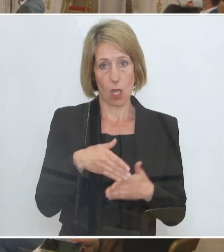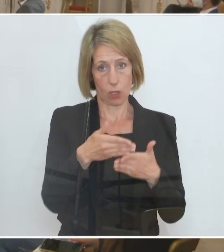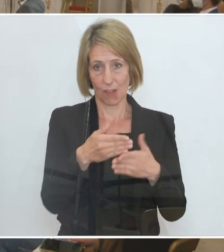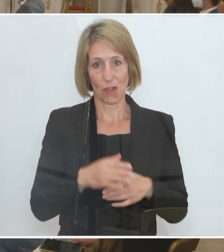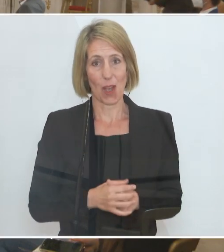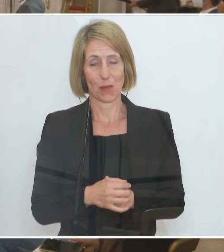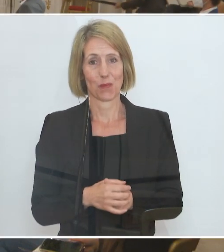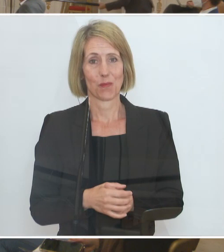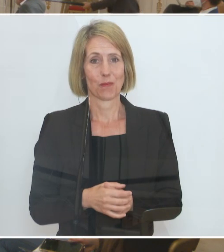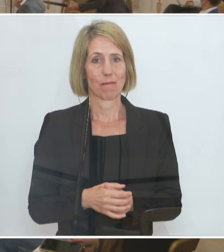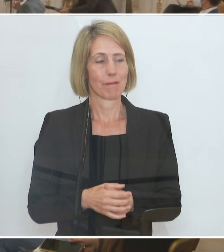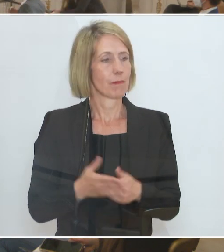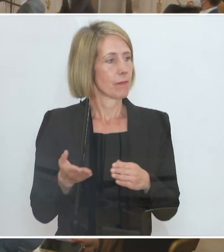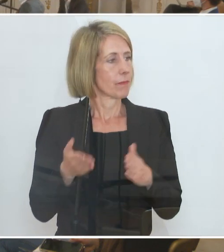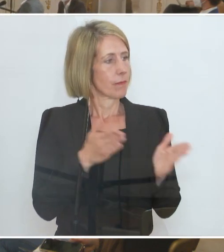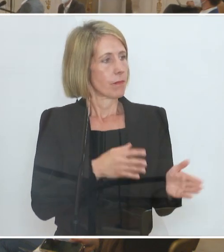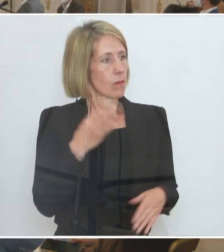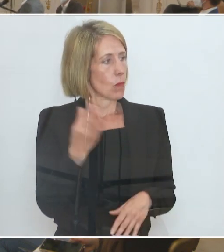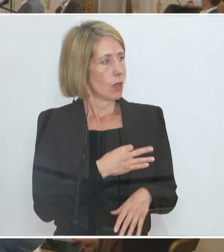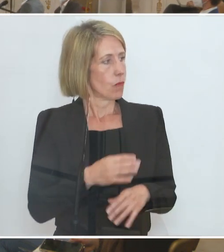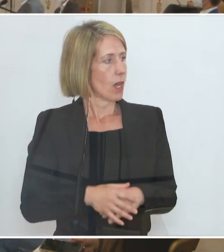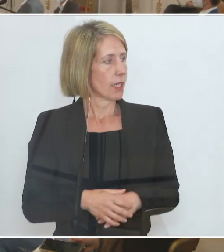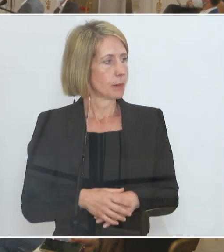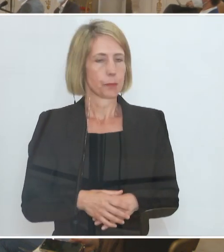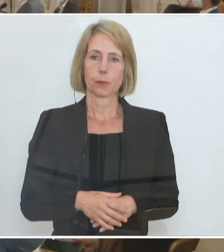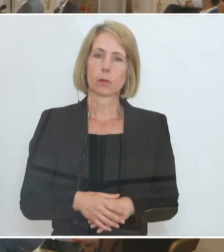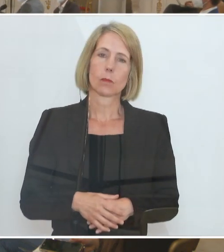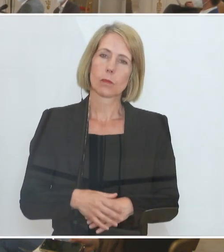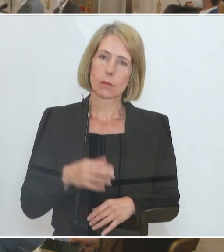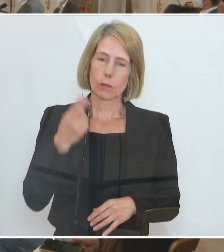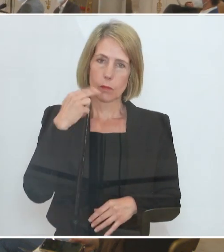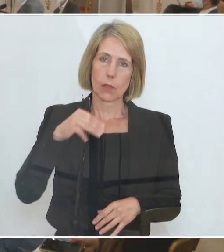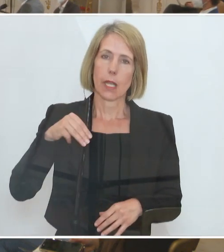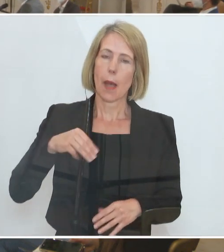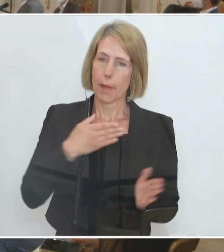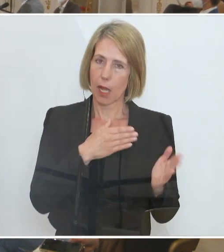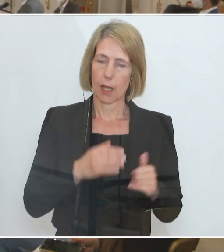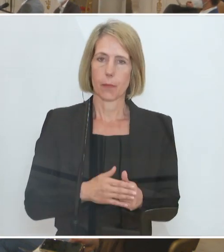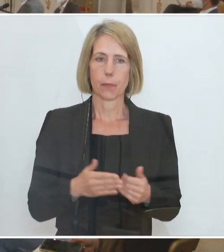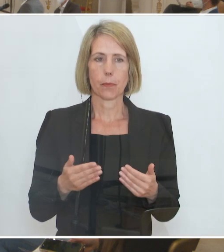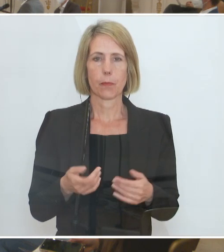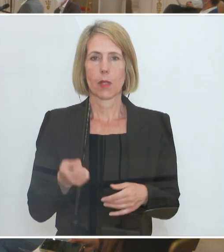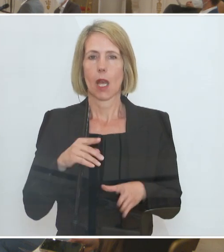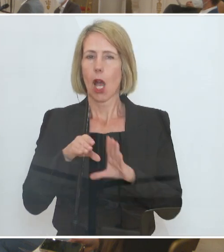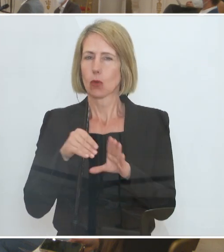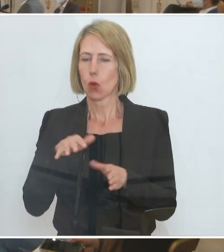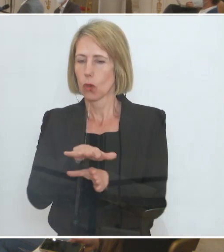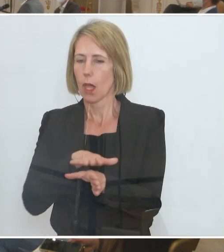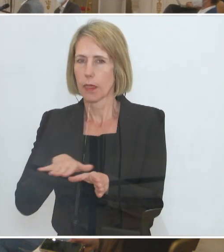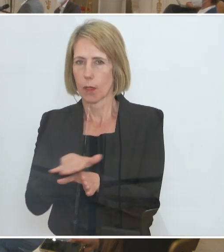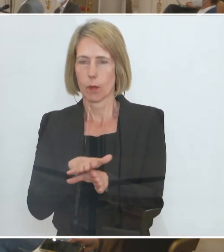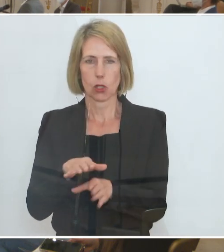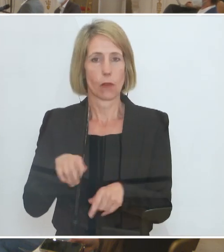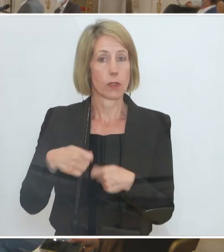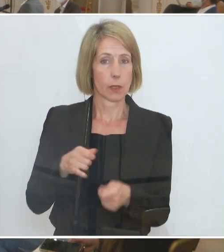Herr Schwitzer, führen Sie ihn bitte. Erste Frage an den Herrn Mahrer bitte. Was hören Sie denn aus der Unternehmerschaft? Gibt es da ein großes